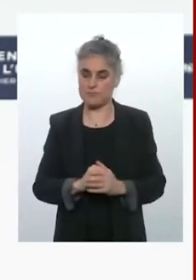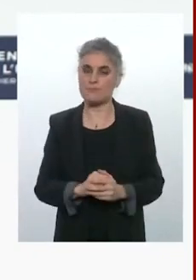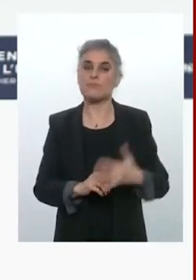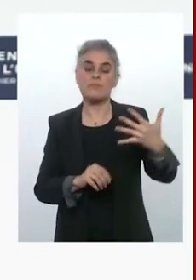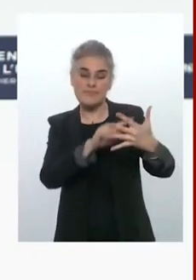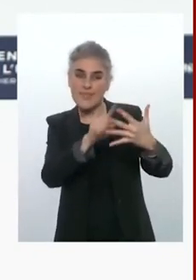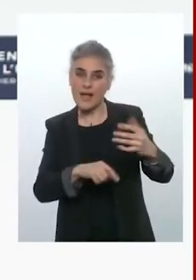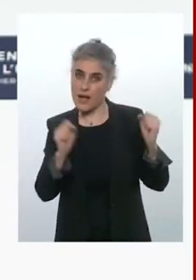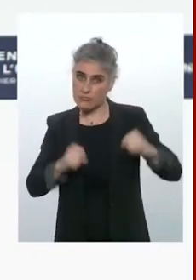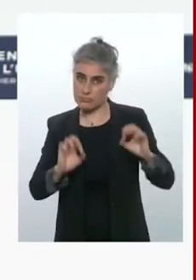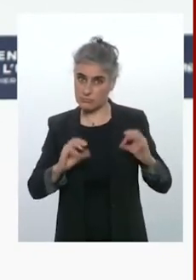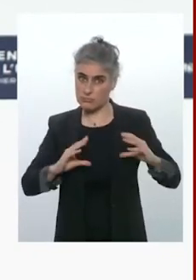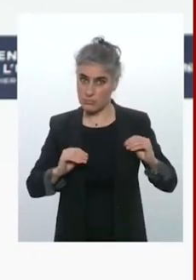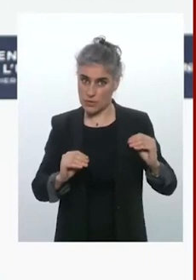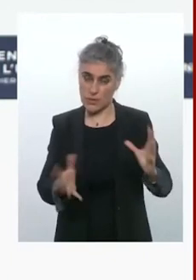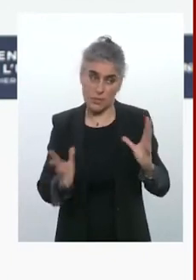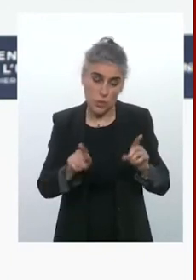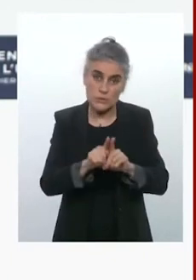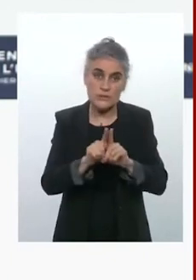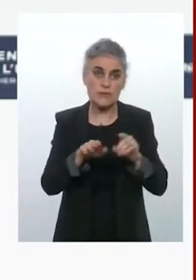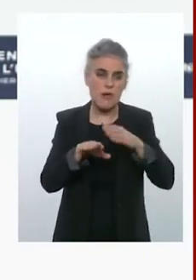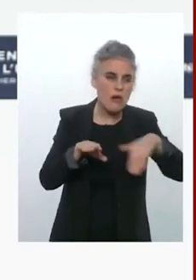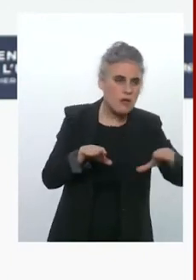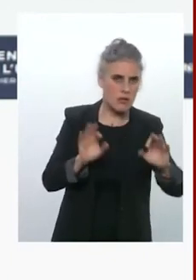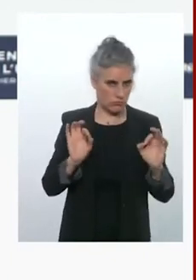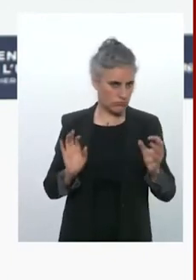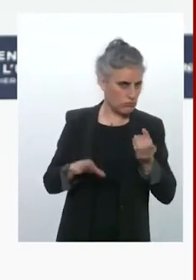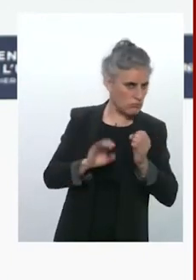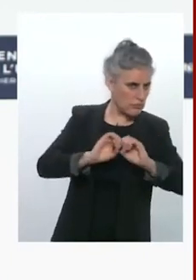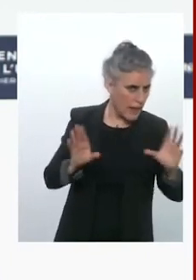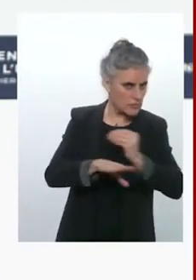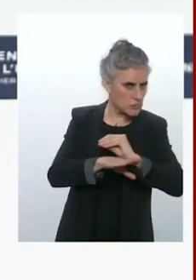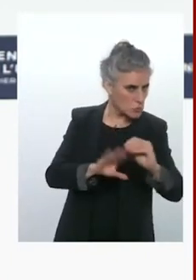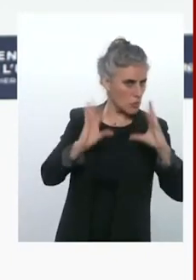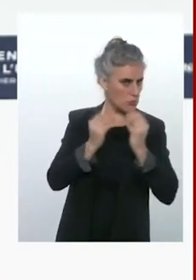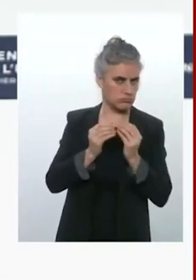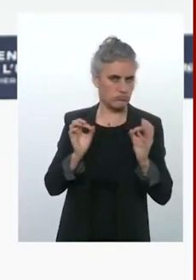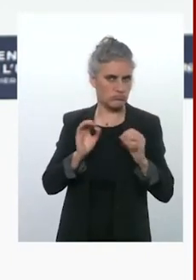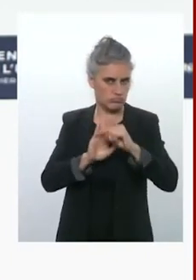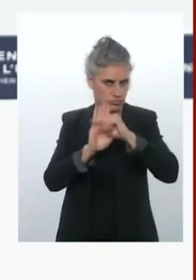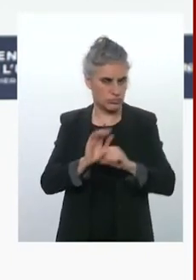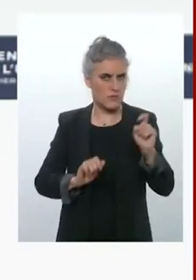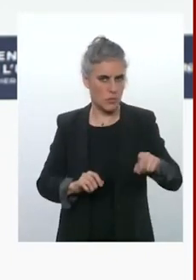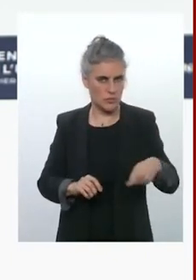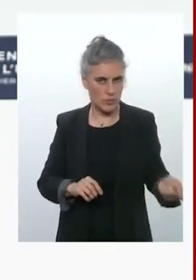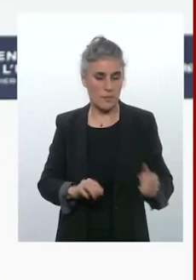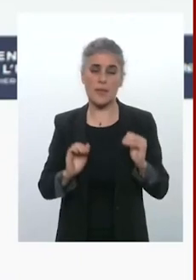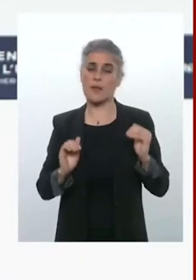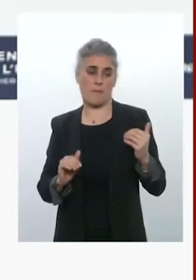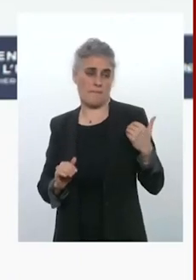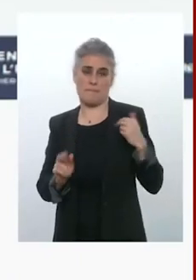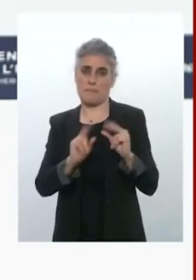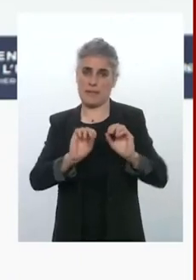sécurisations qui justifient ensuite quelques éléments de déploiement. mais je vous ai dit de manière très claire ce sur quoi la France maintiendra sa position,